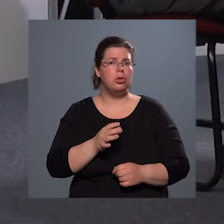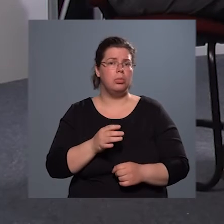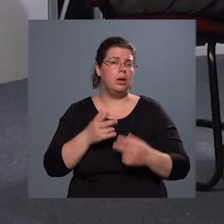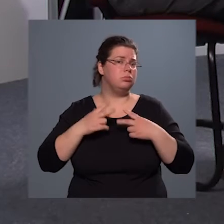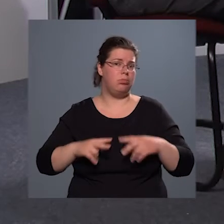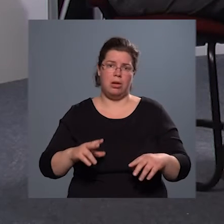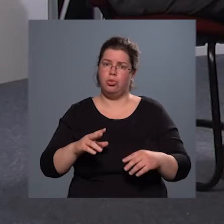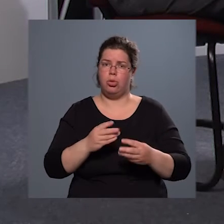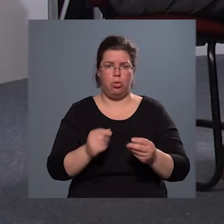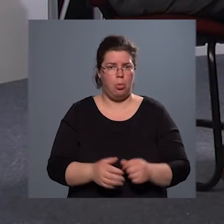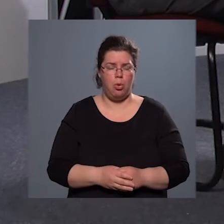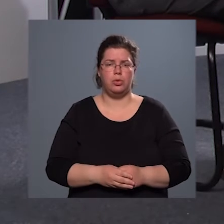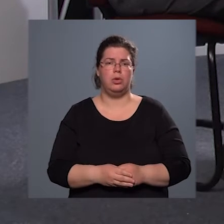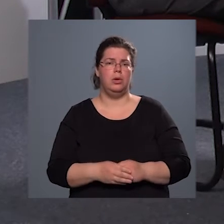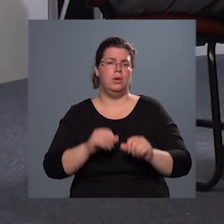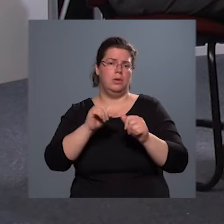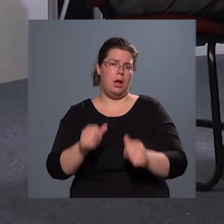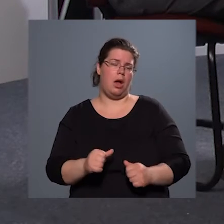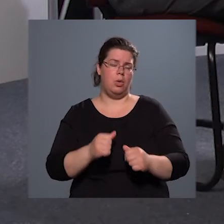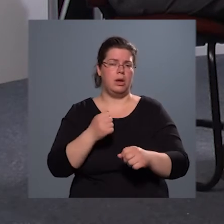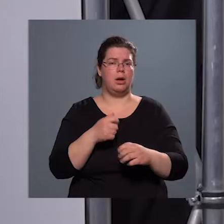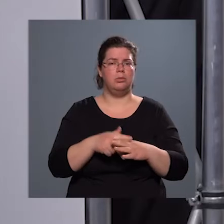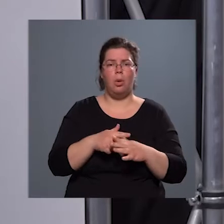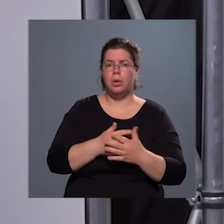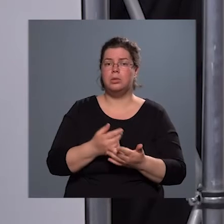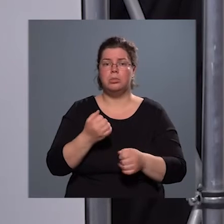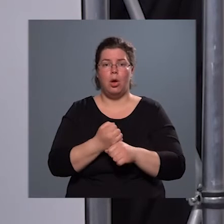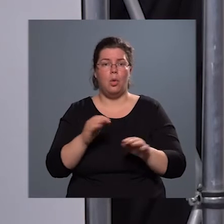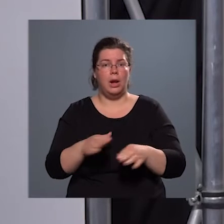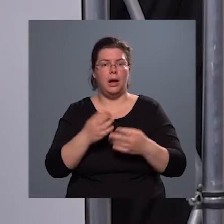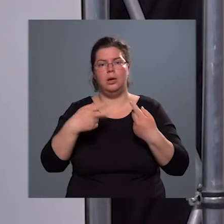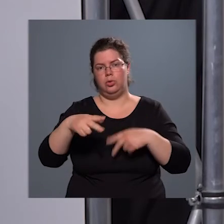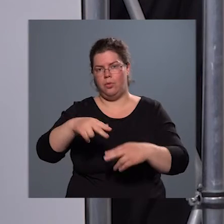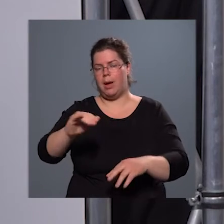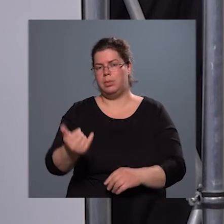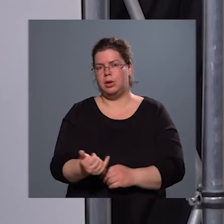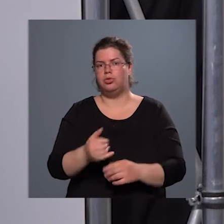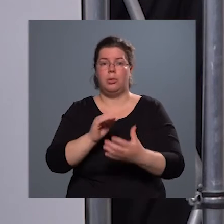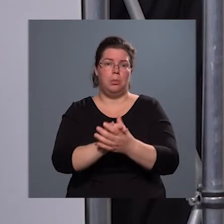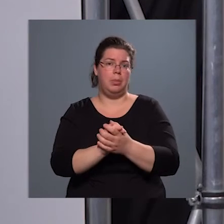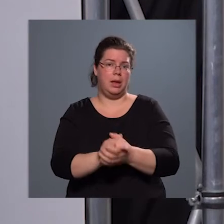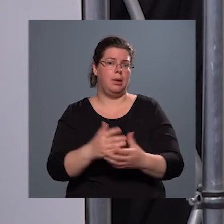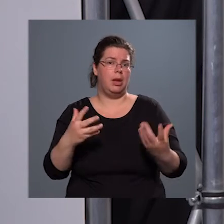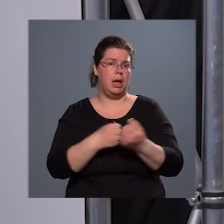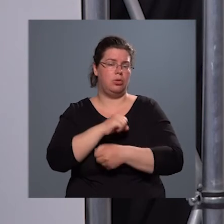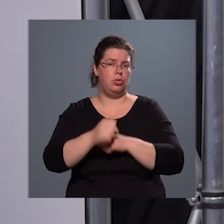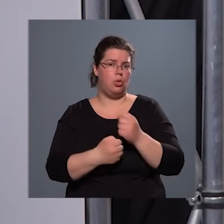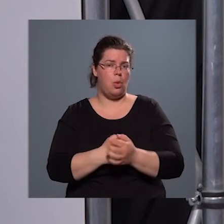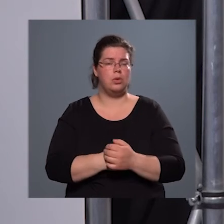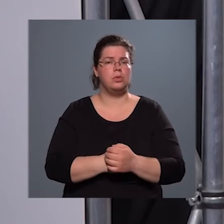megnyugtató módon alakultak a dolgok, úgyhogy a kollégákkal továbbra is békében együtt dolgozunk.